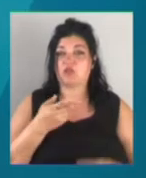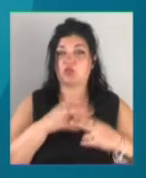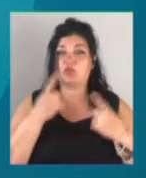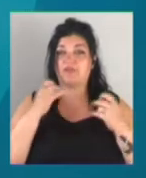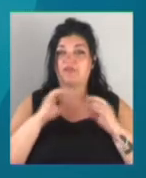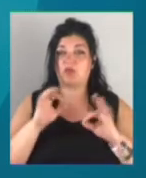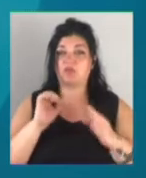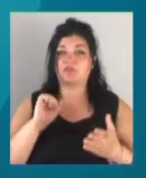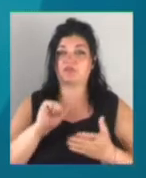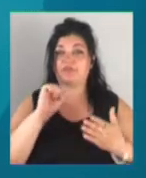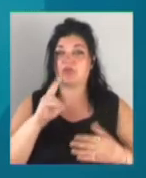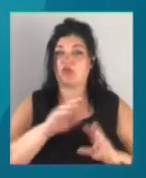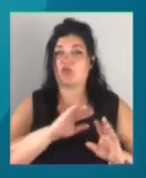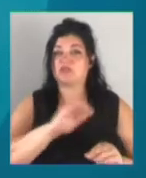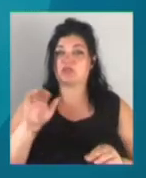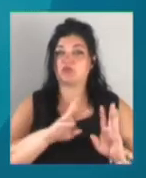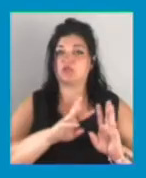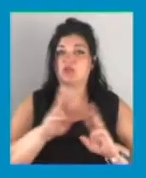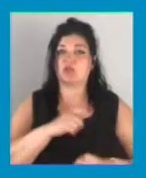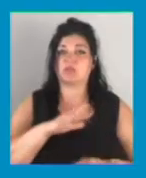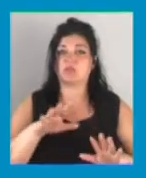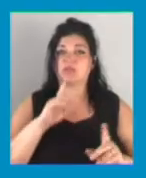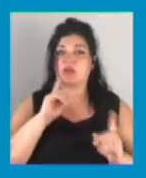розмістили на офіційному сайті Одеської міськради.